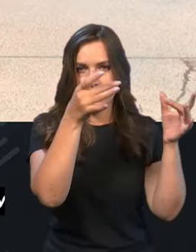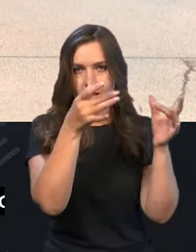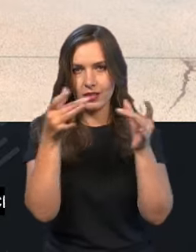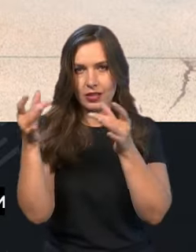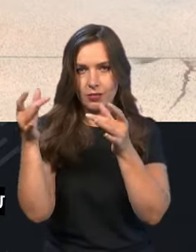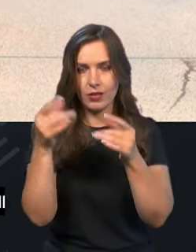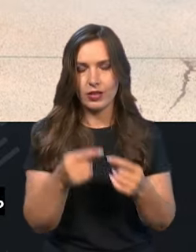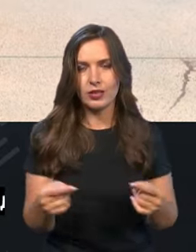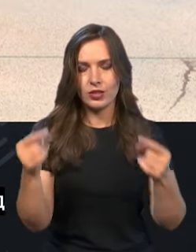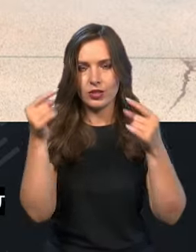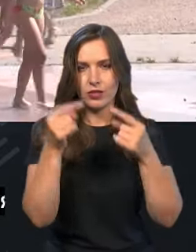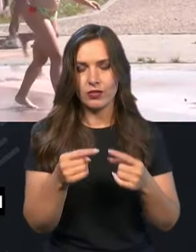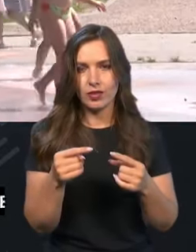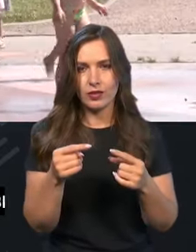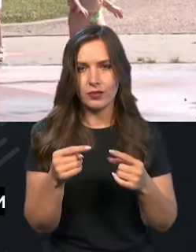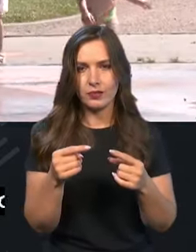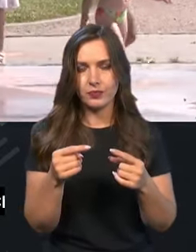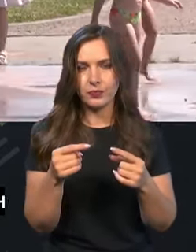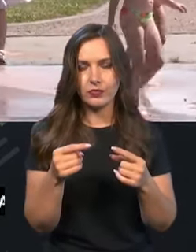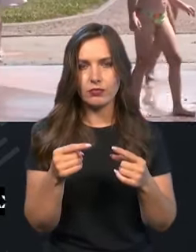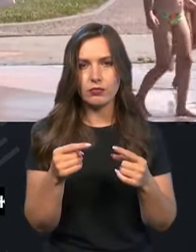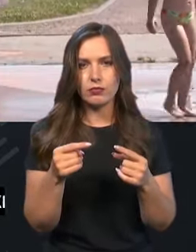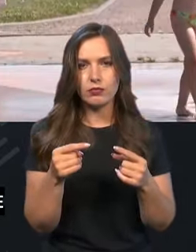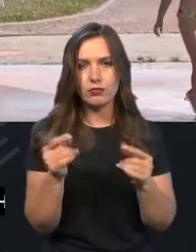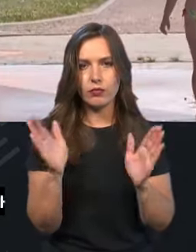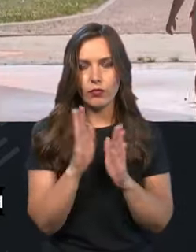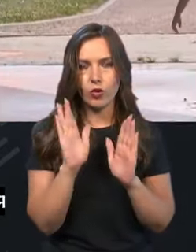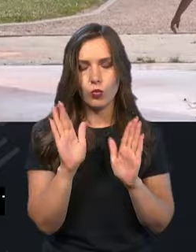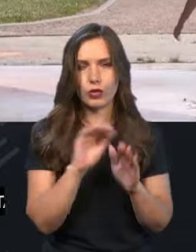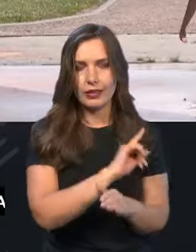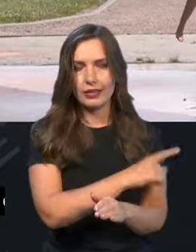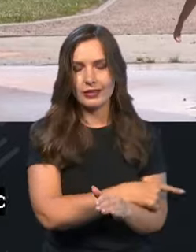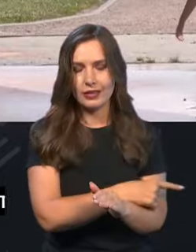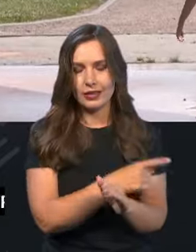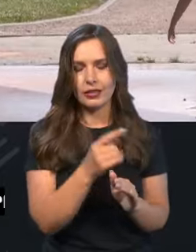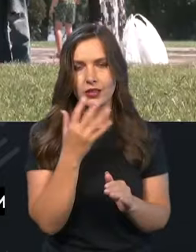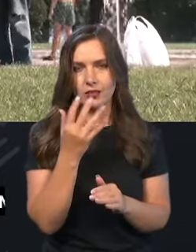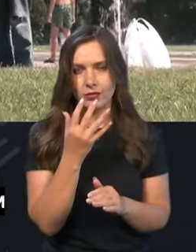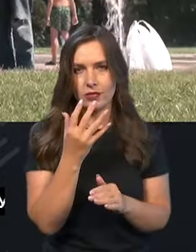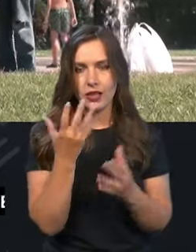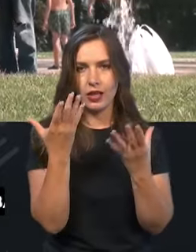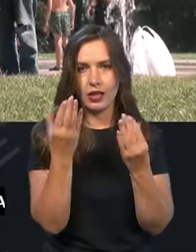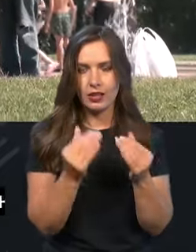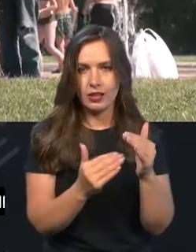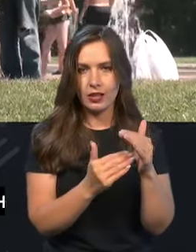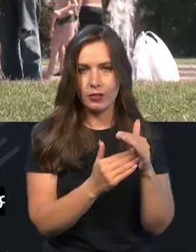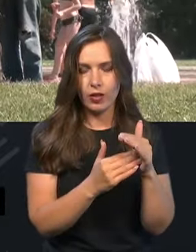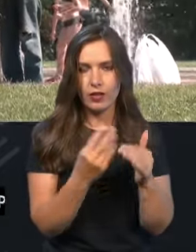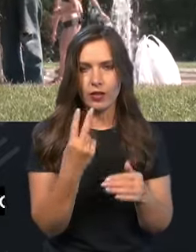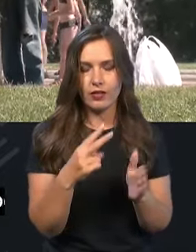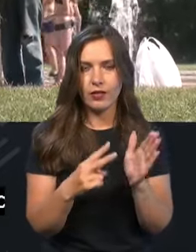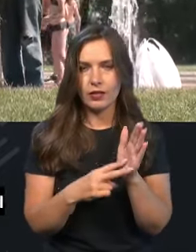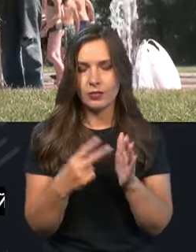відповідно, приземний шар повітря інтенсивніше буде прогріватися. І денні максимуми вже будуть складати 27